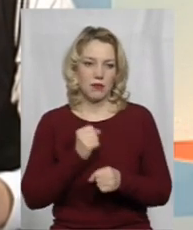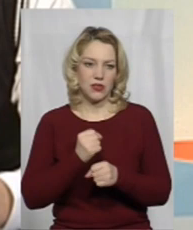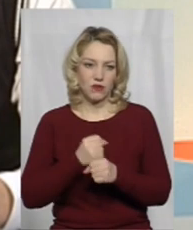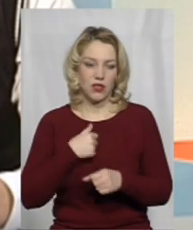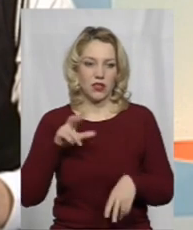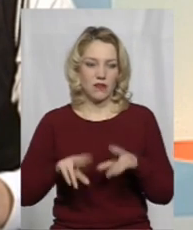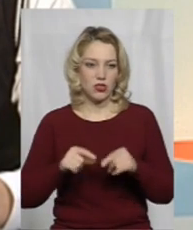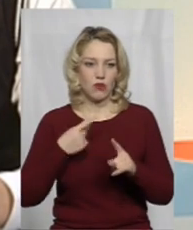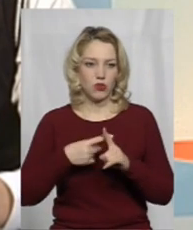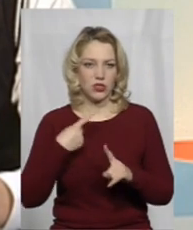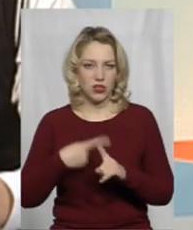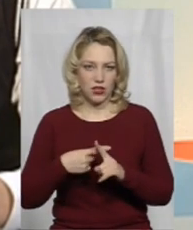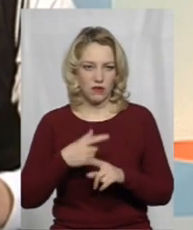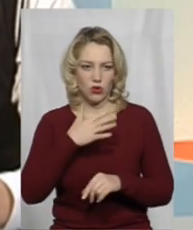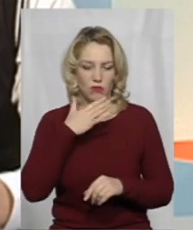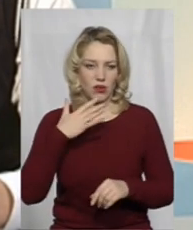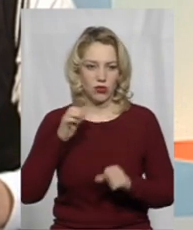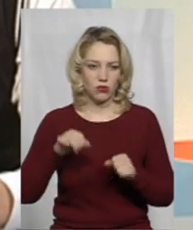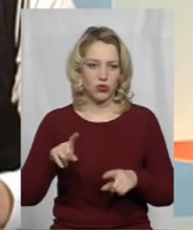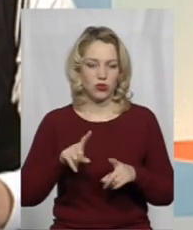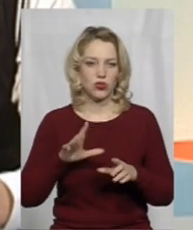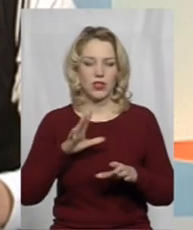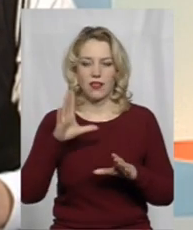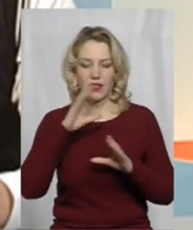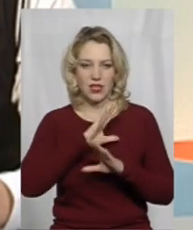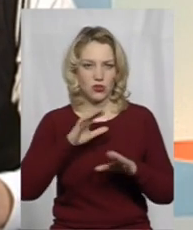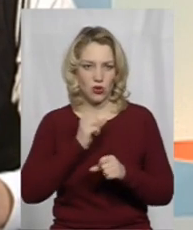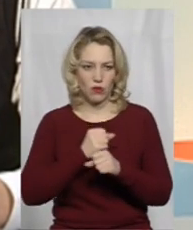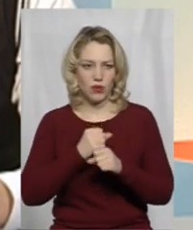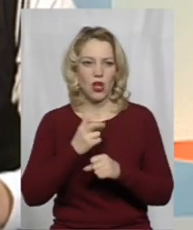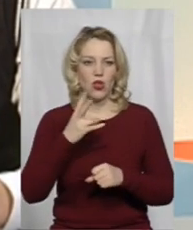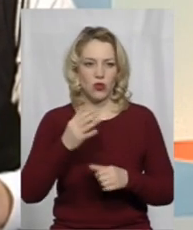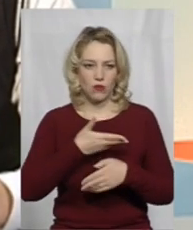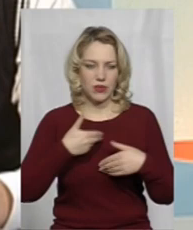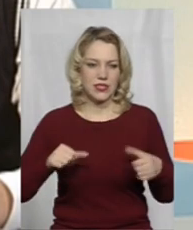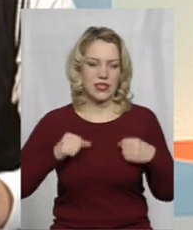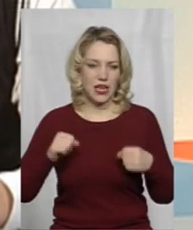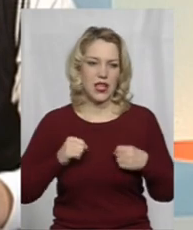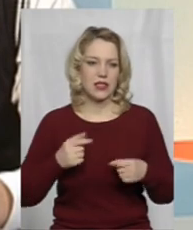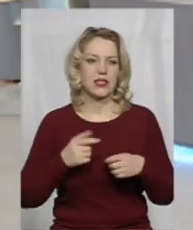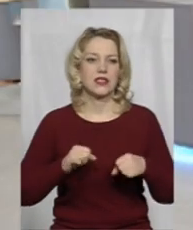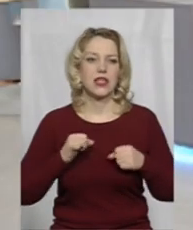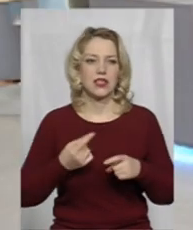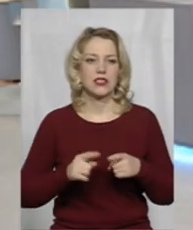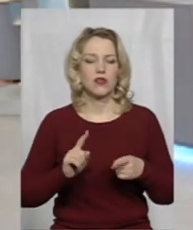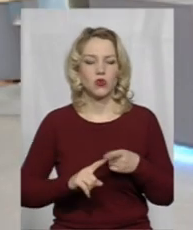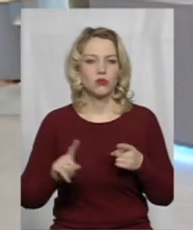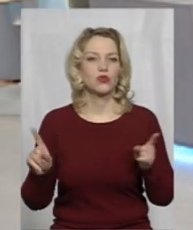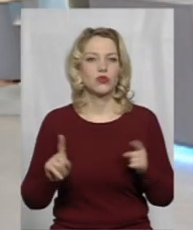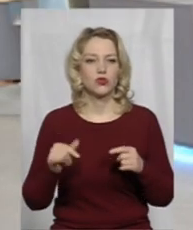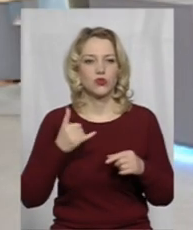рахую, що позитивно. Багато, може, чогось було не зроблено, але ми старалися. Старалися в тому, що в нас